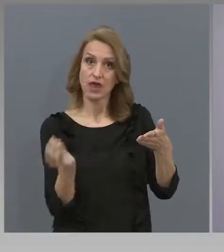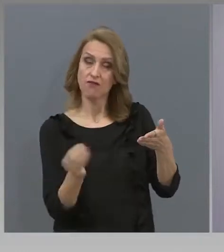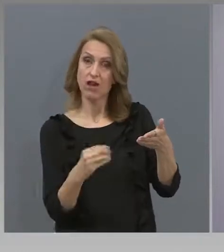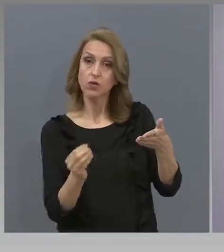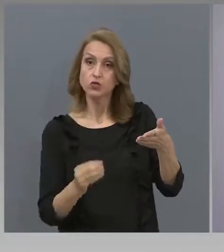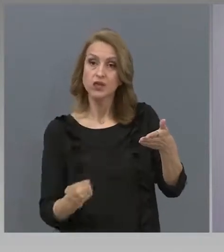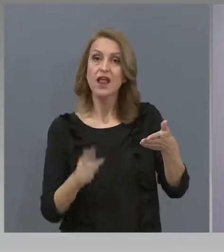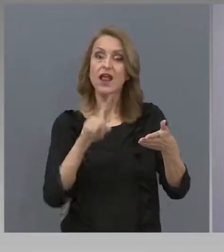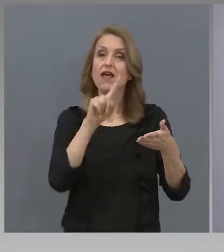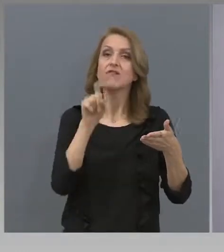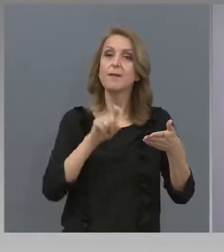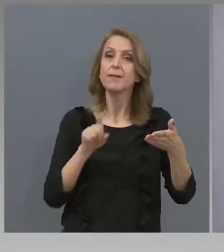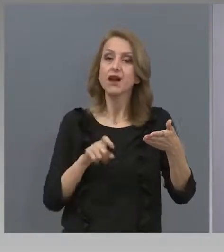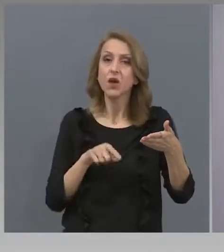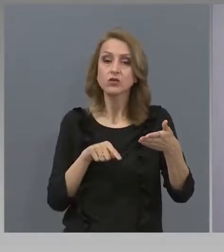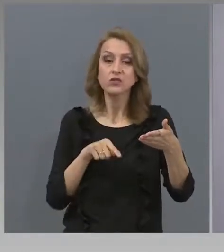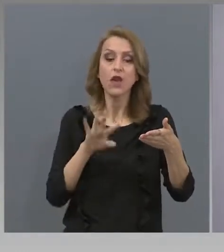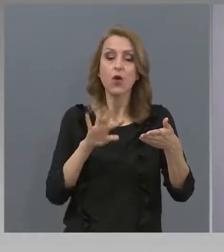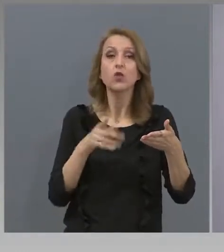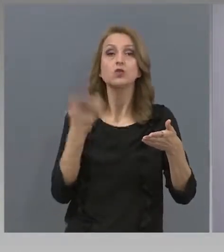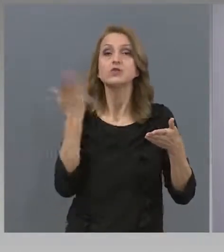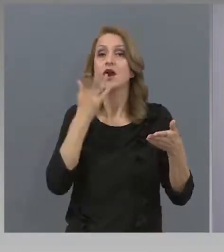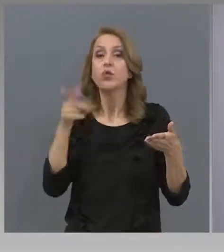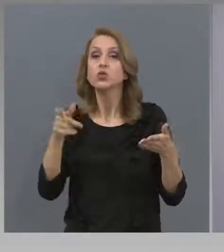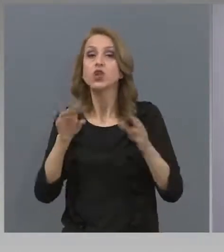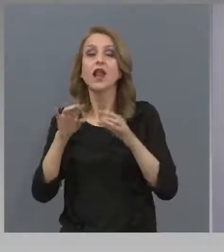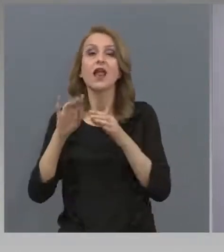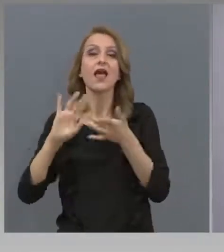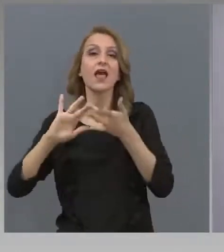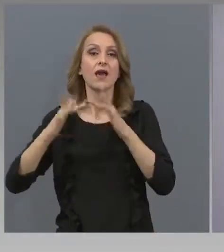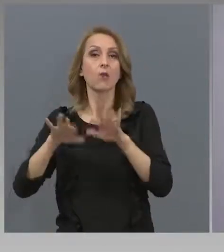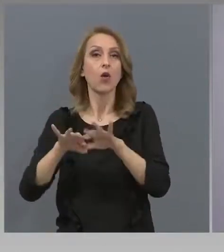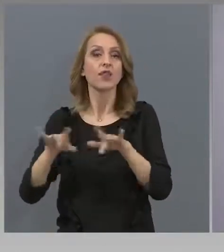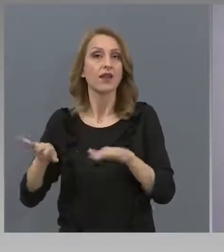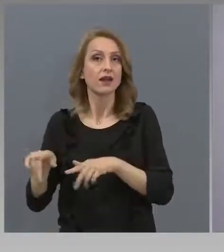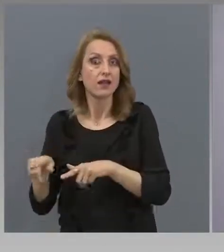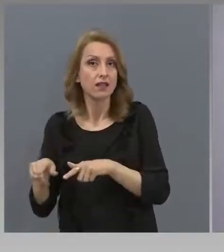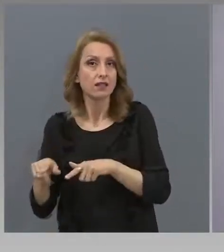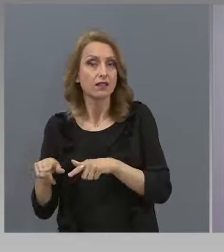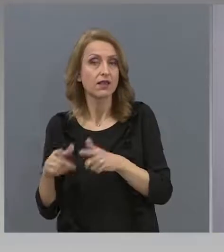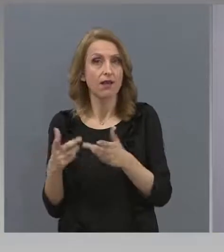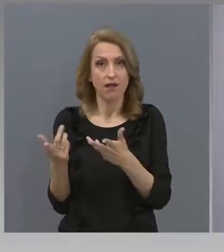материалът е изучен електронно? Аз ви казах, кои въпроси няма да се включват. Тоест,